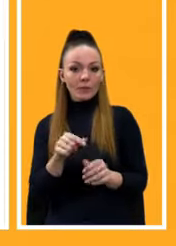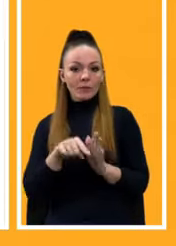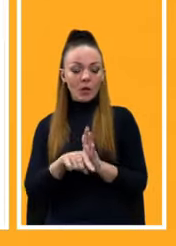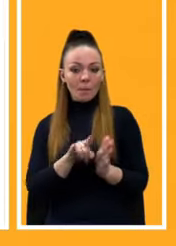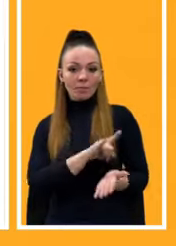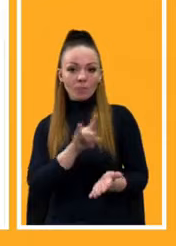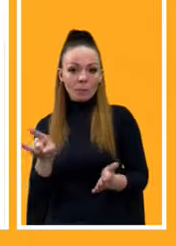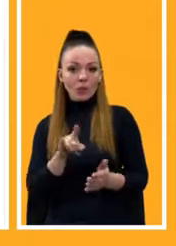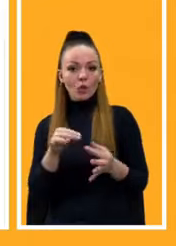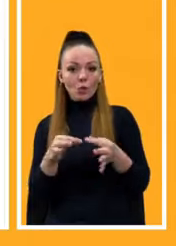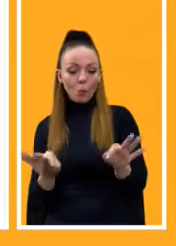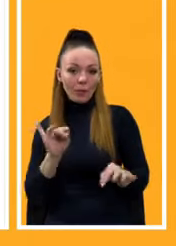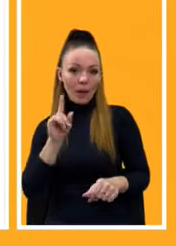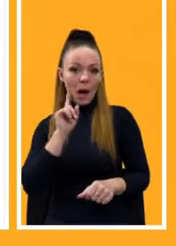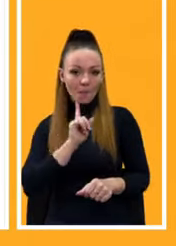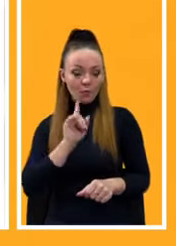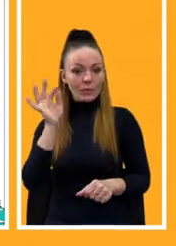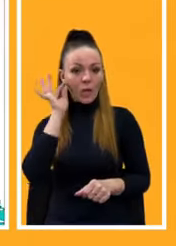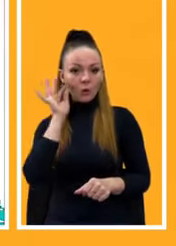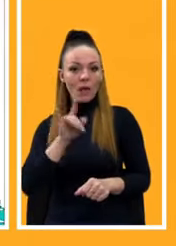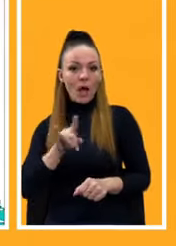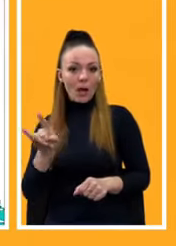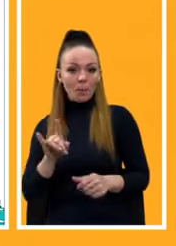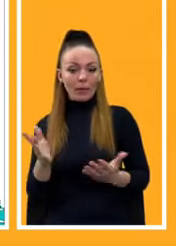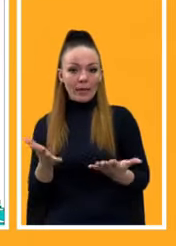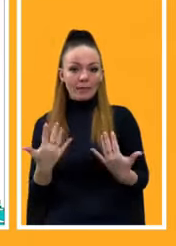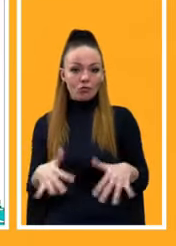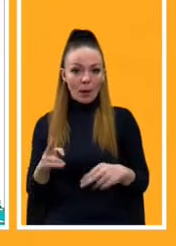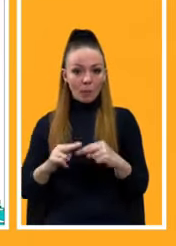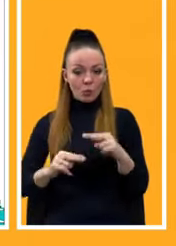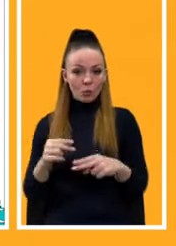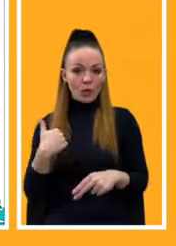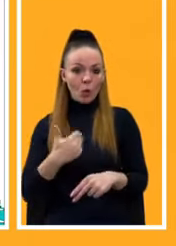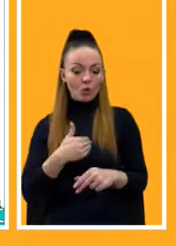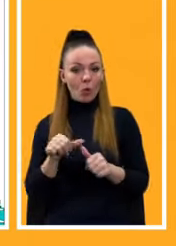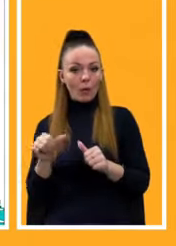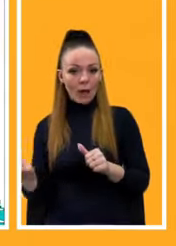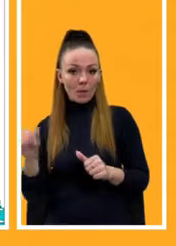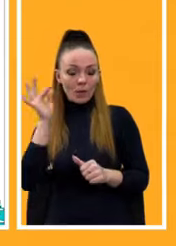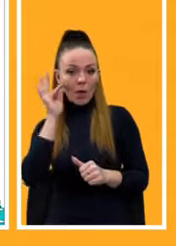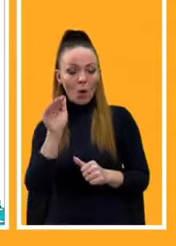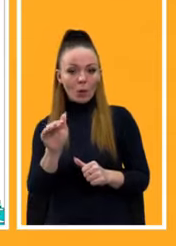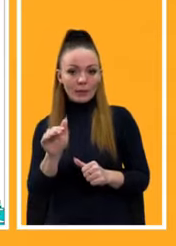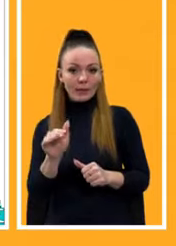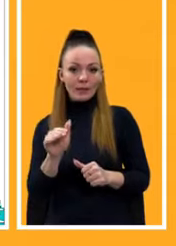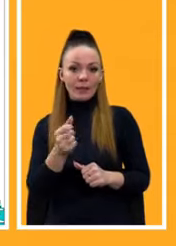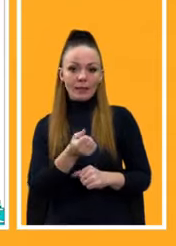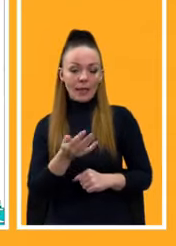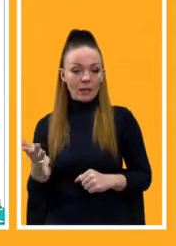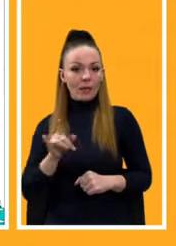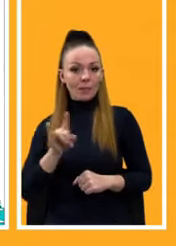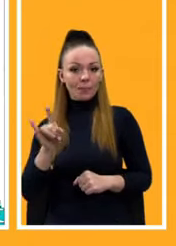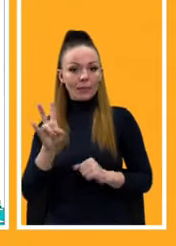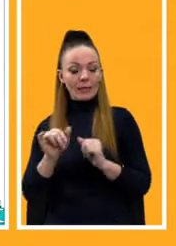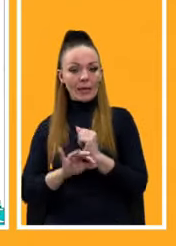доступними та комфортними. Згадувалися аеропорти, які вже будуються. Я окремо хотів би наголосити на декілька. Перш за все, це аеропорти на